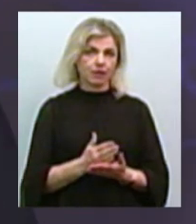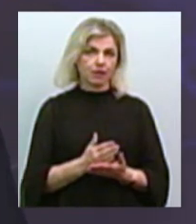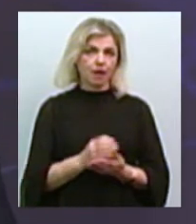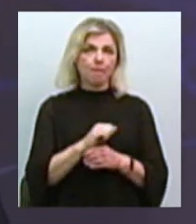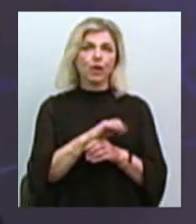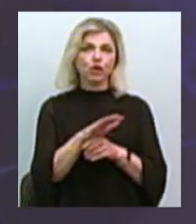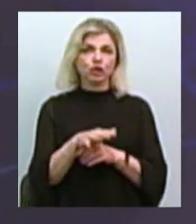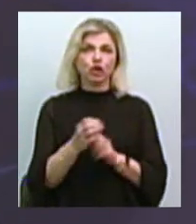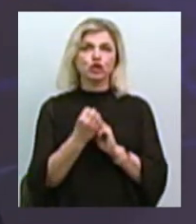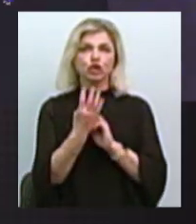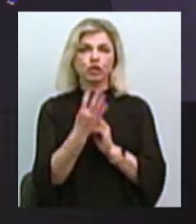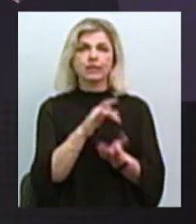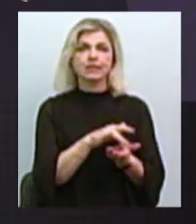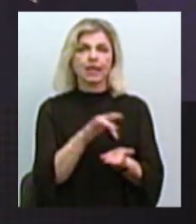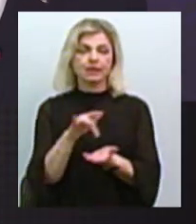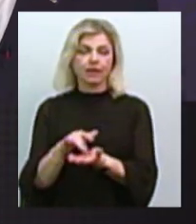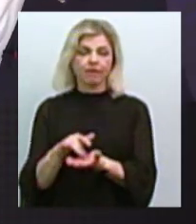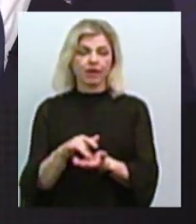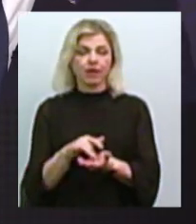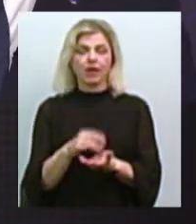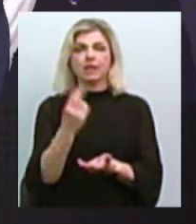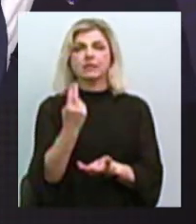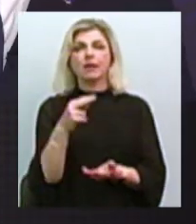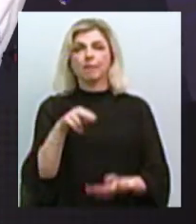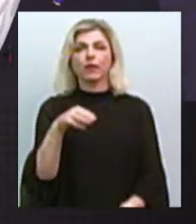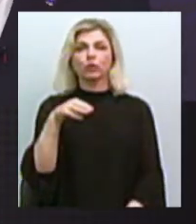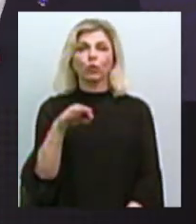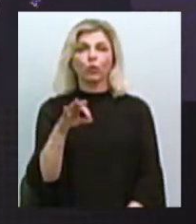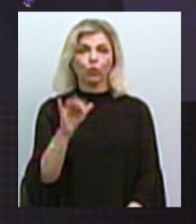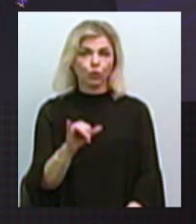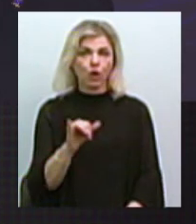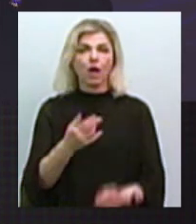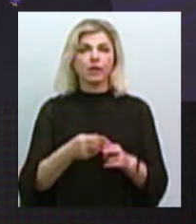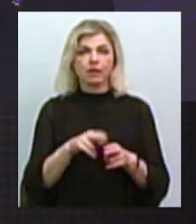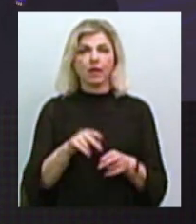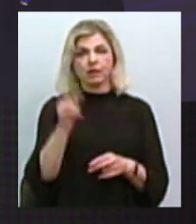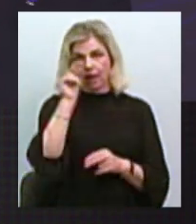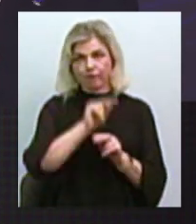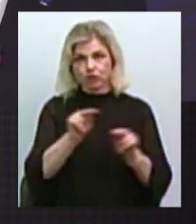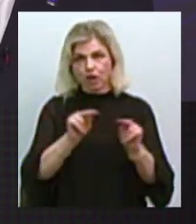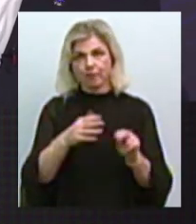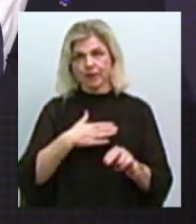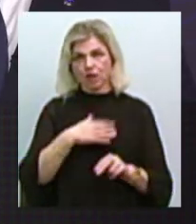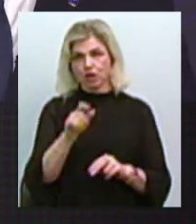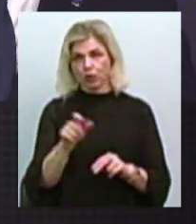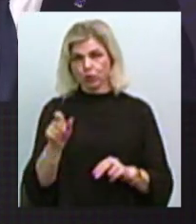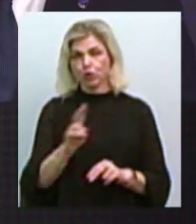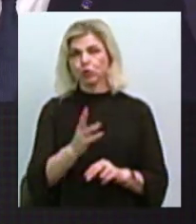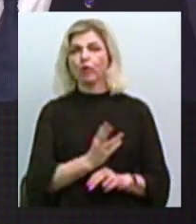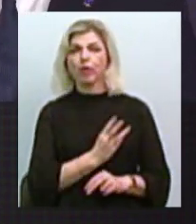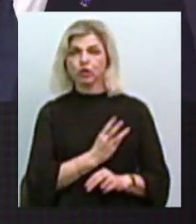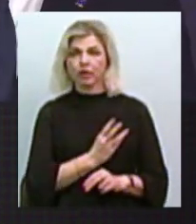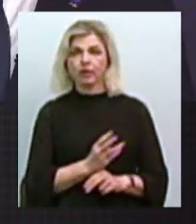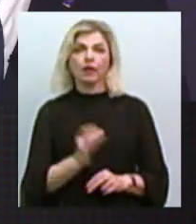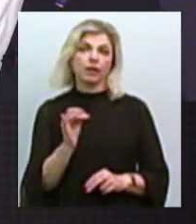14 центрів так званих ЦПТО, по яким ми сьогодні навчаємо наших клієнтів, які виявляють бажання.